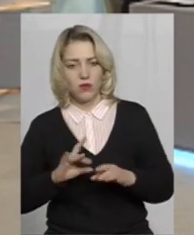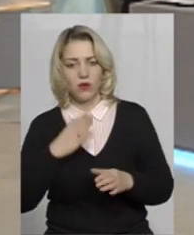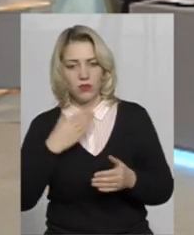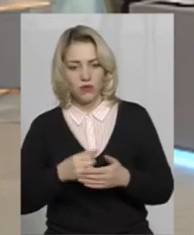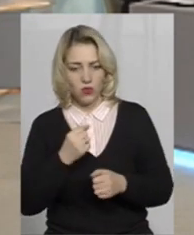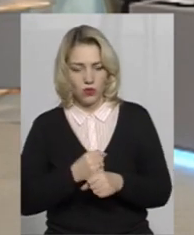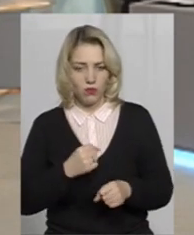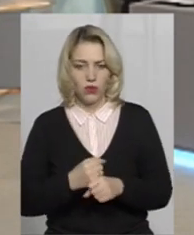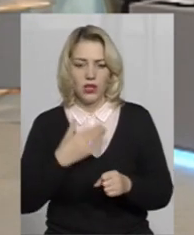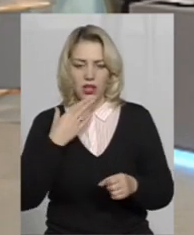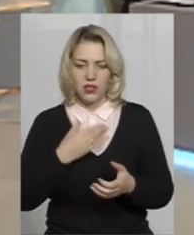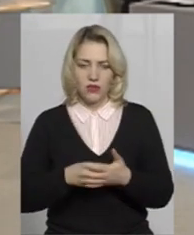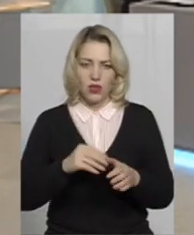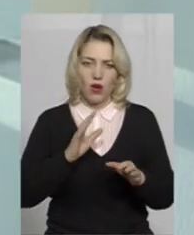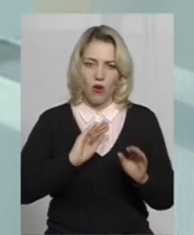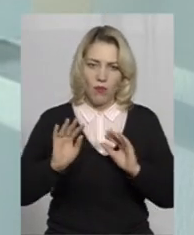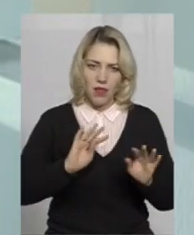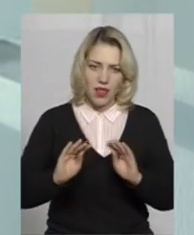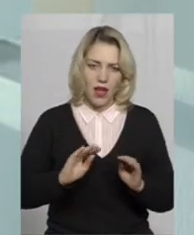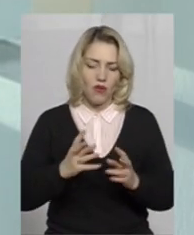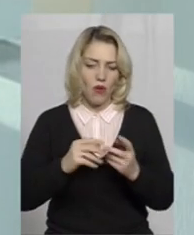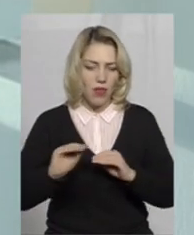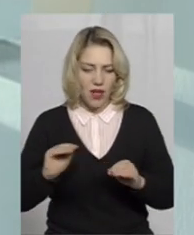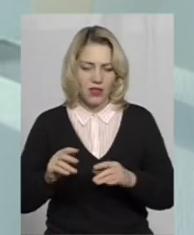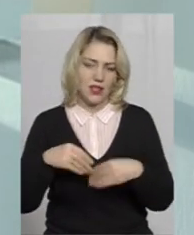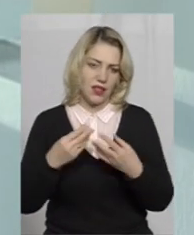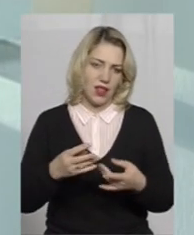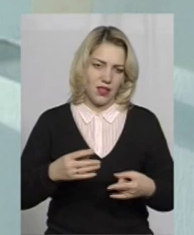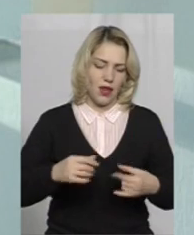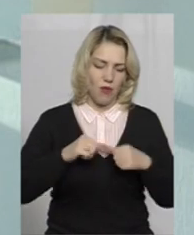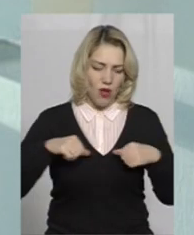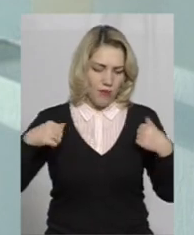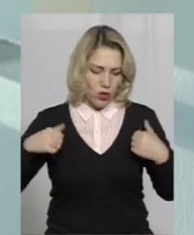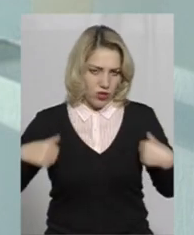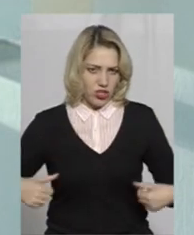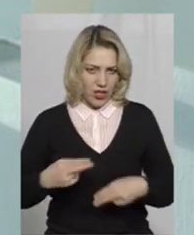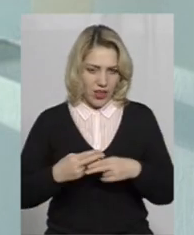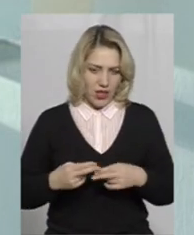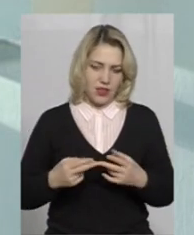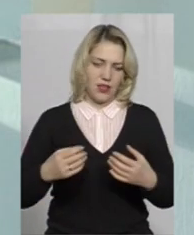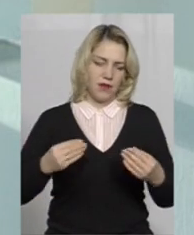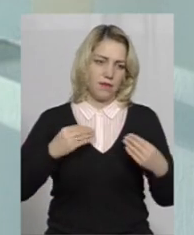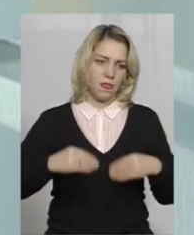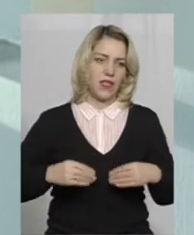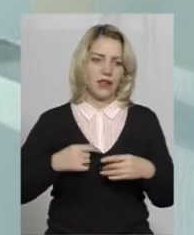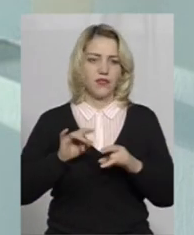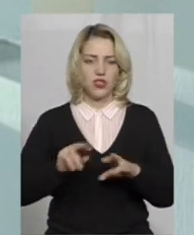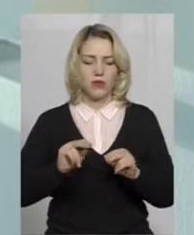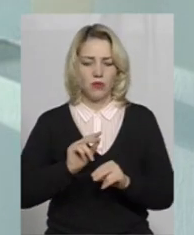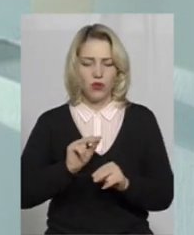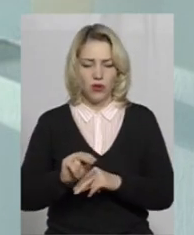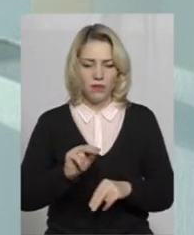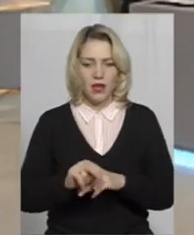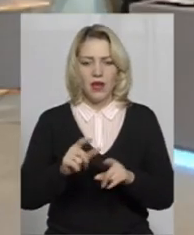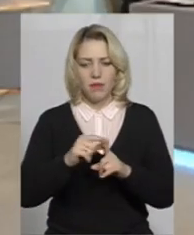роботу, показуємо наше обладнання, даємо поміряти бронежилет, показуємо, що у нас є, жилеточки, вчимо їм правилам дорожнього